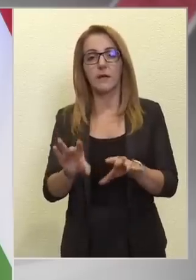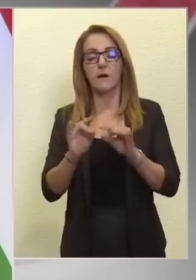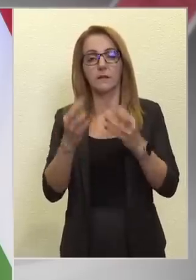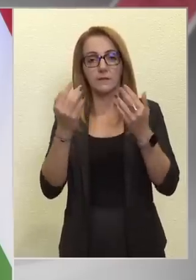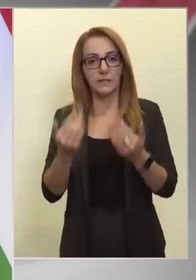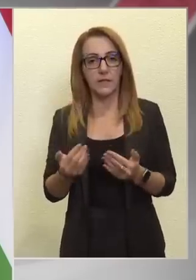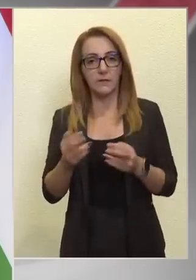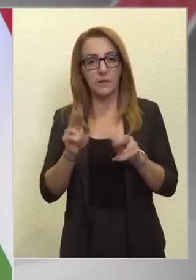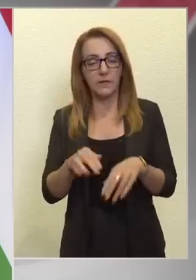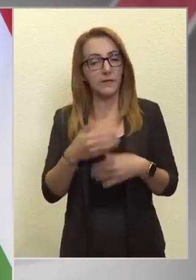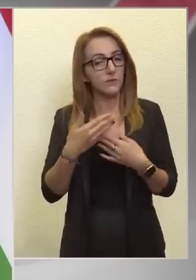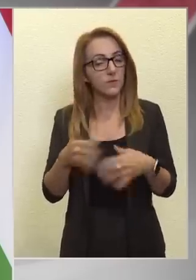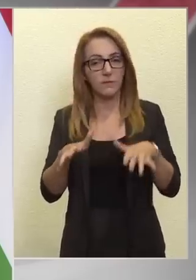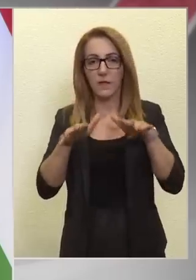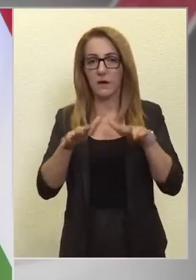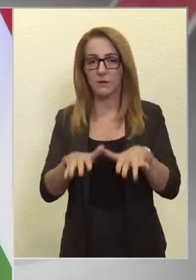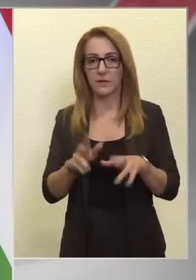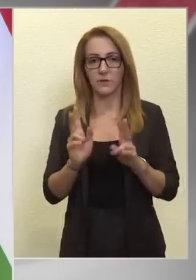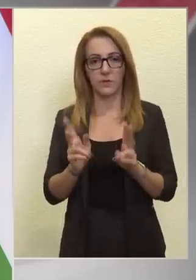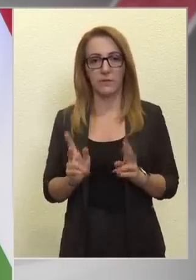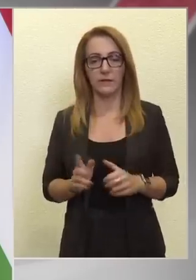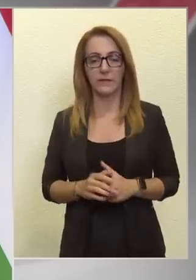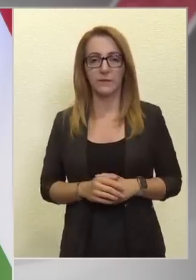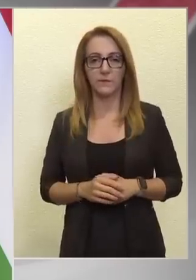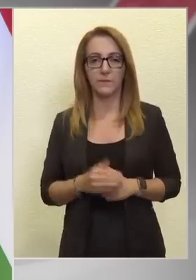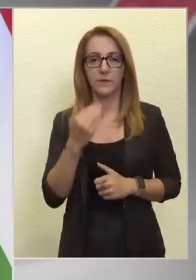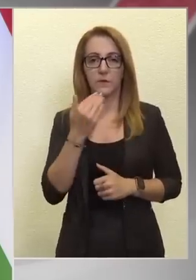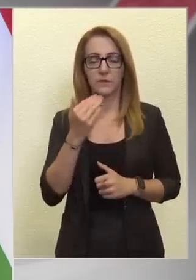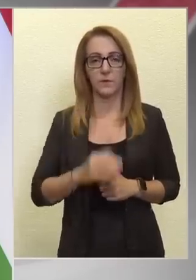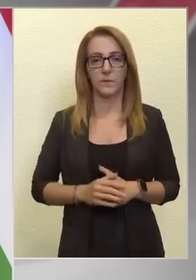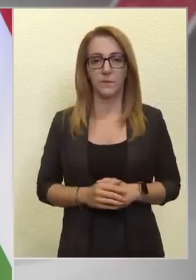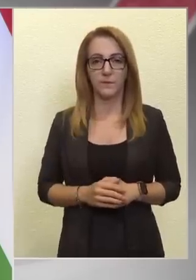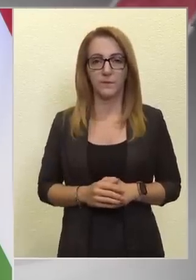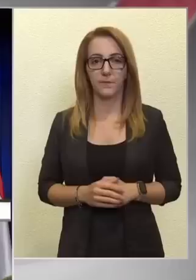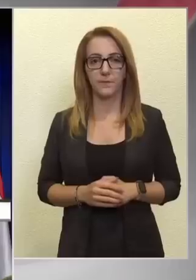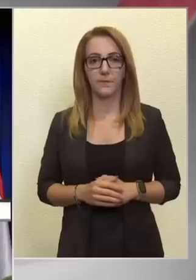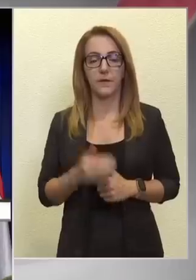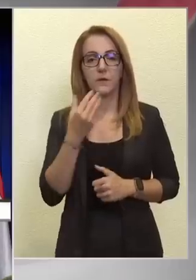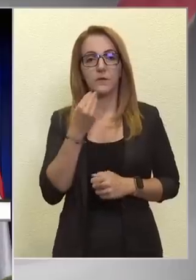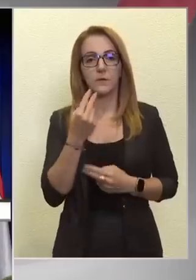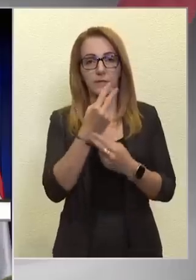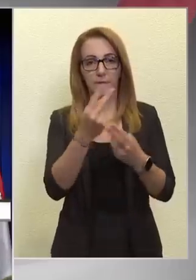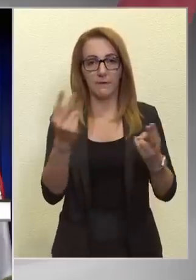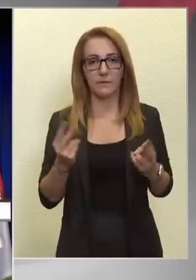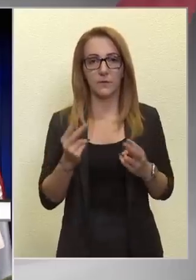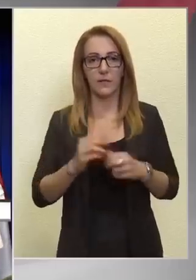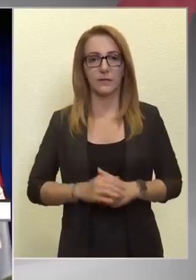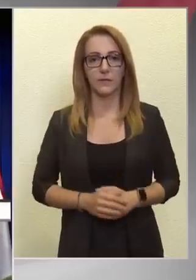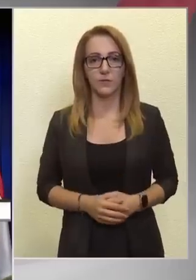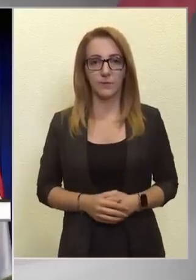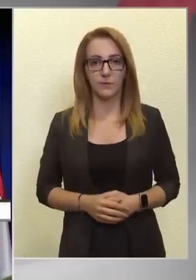végeredményére semmilyen kihatással nem lehetett. Köszönöm. Köszönjük szépen viszontlátásra.